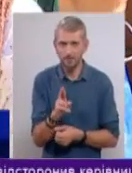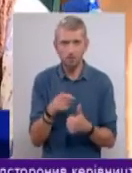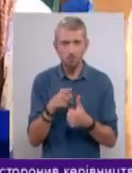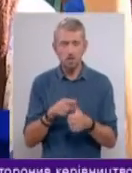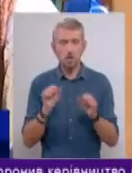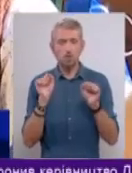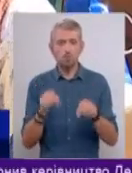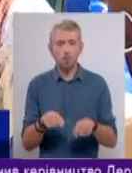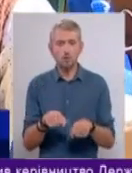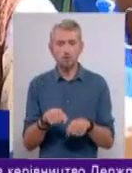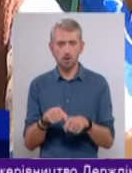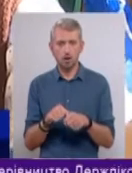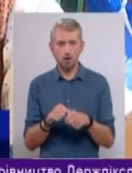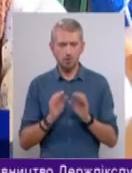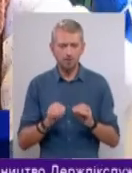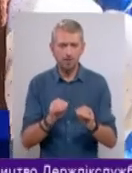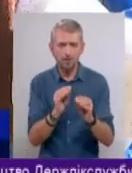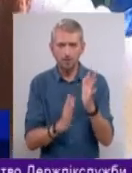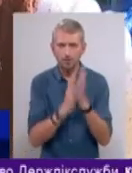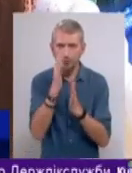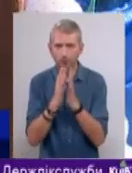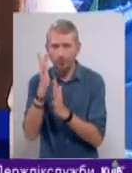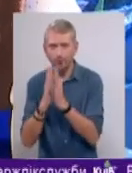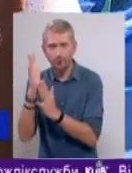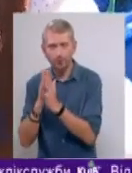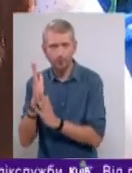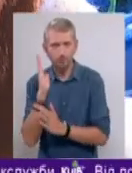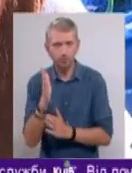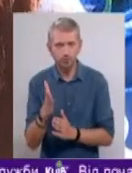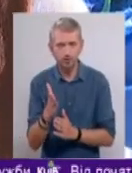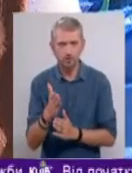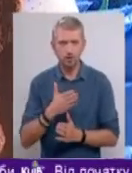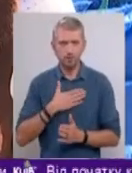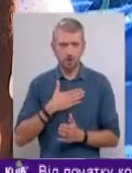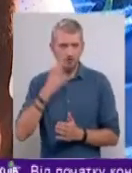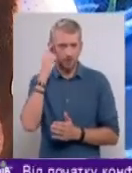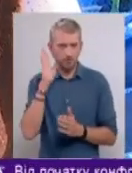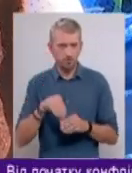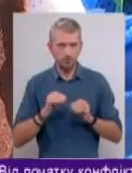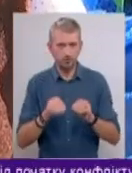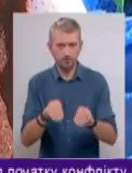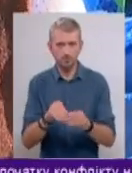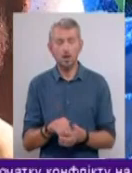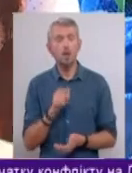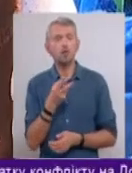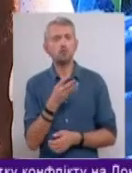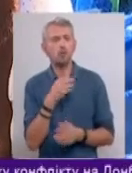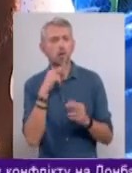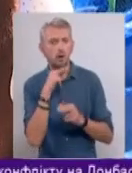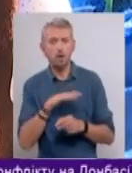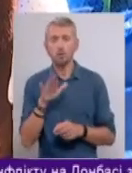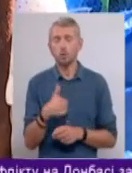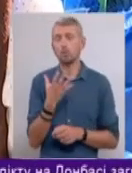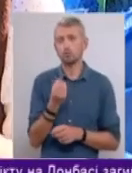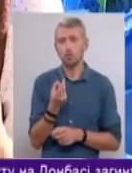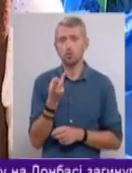Можна питомники насадити і будуть каштани посадити в нашому Києві. А потім вони ще